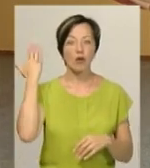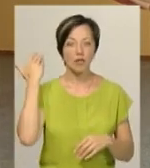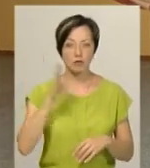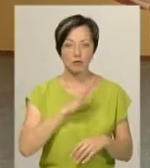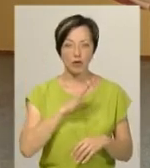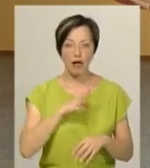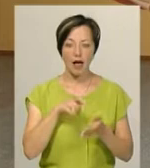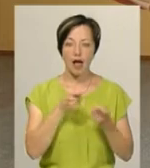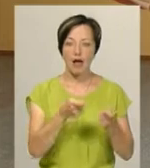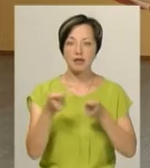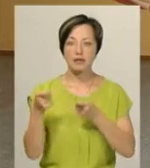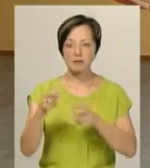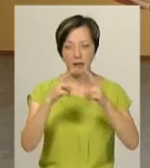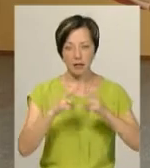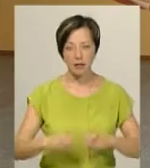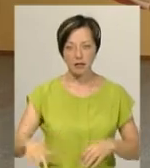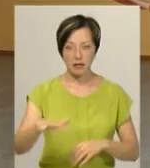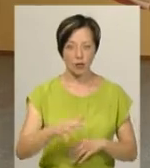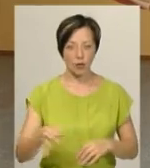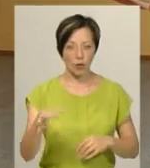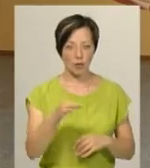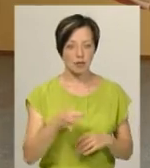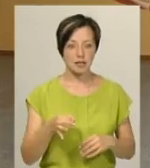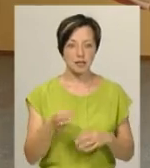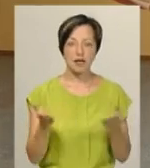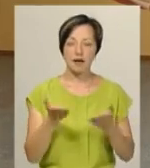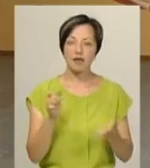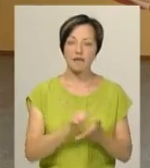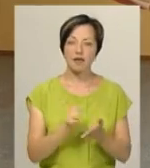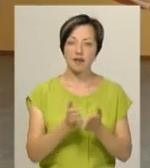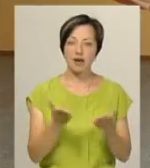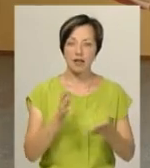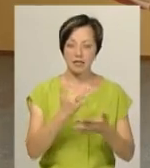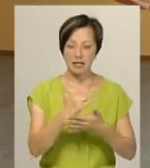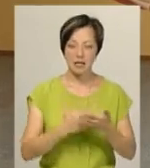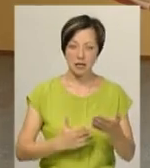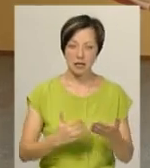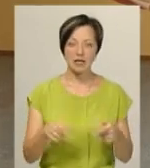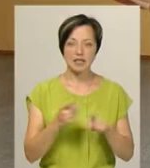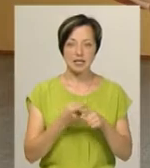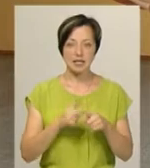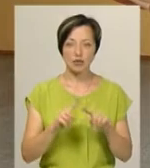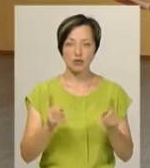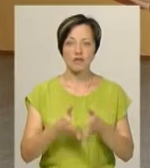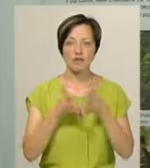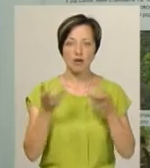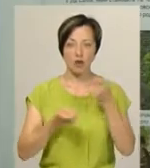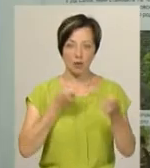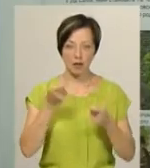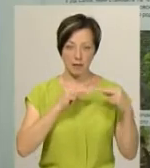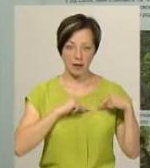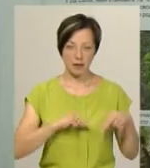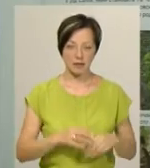були в експедиціях на території Хмельниччини, які видавали статті. Тобто це дуже велика і кропітка